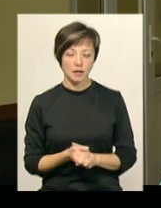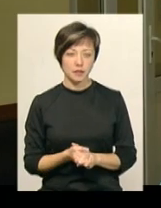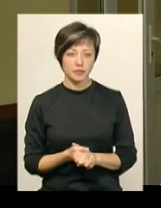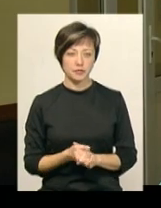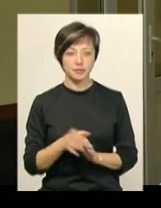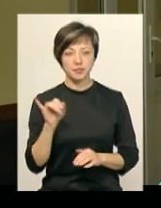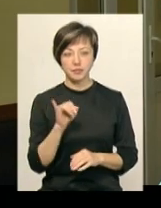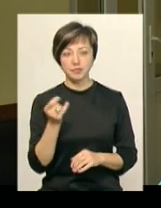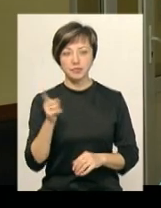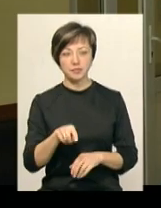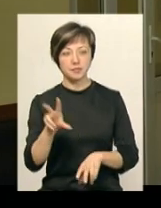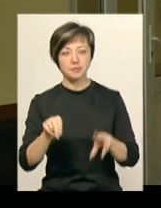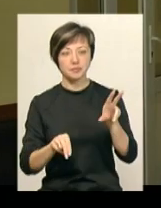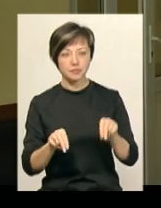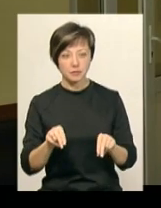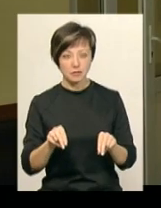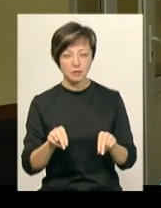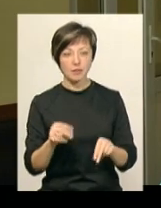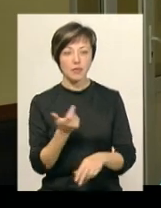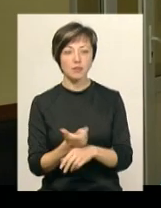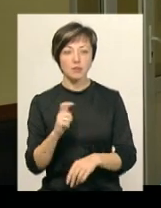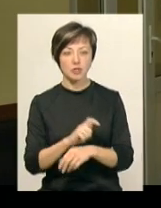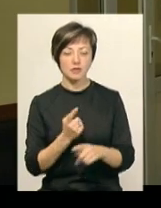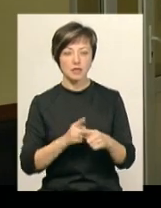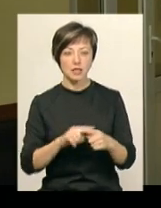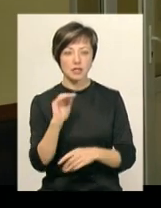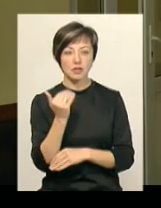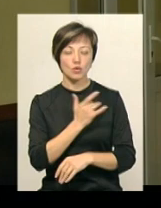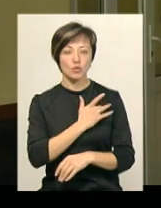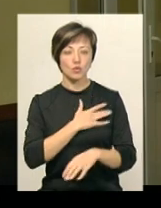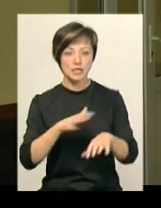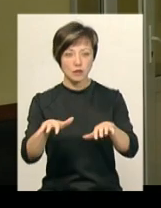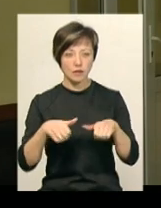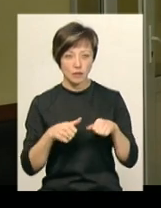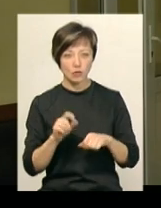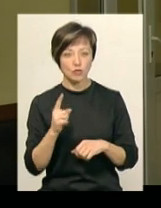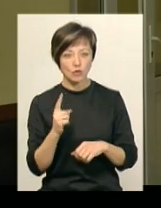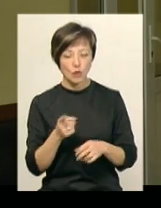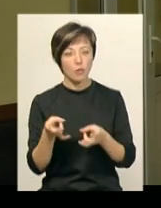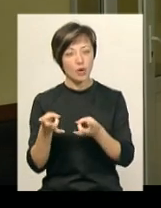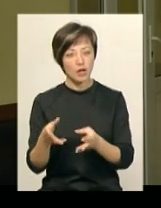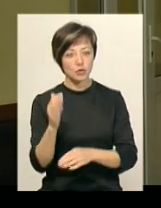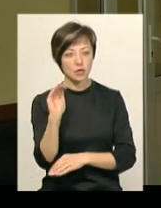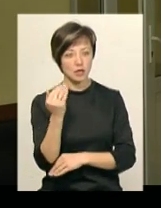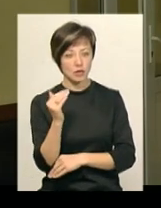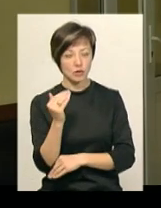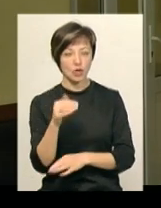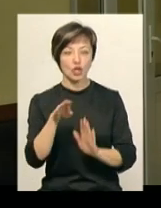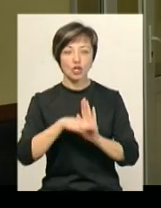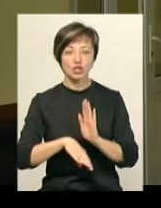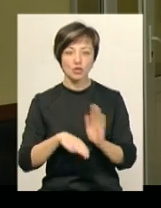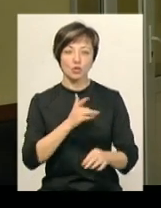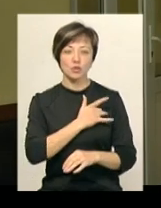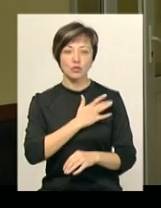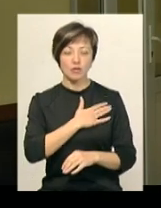І тоді шансів більше у цієї дитини усиновитися, тому що покинути дитину, гірше